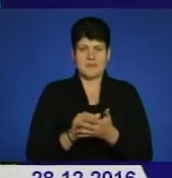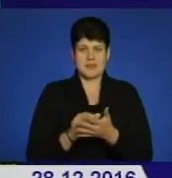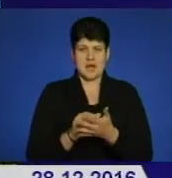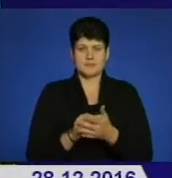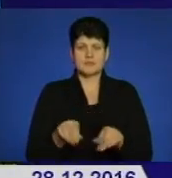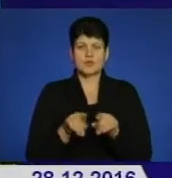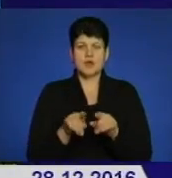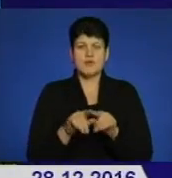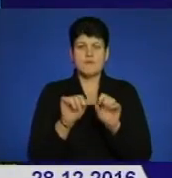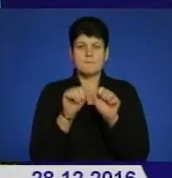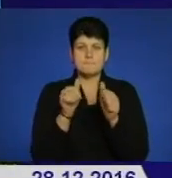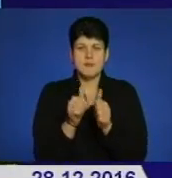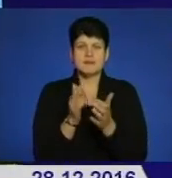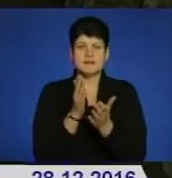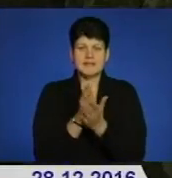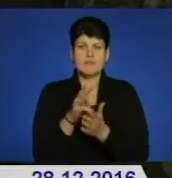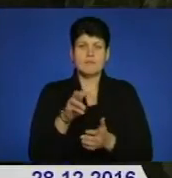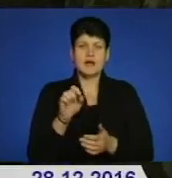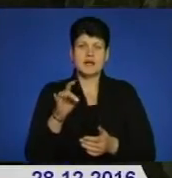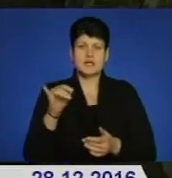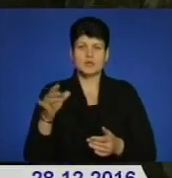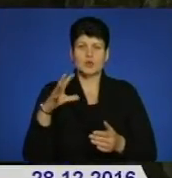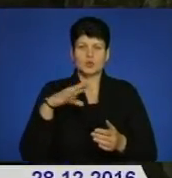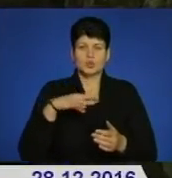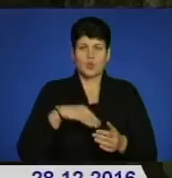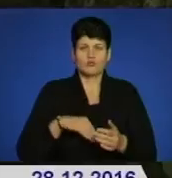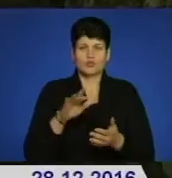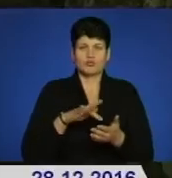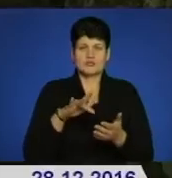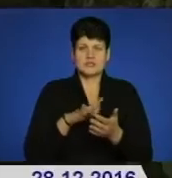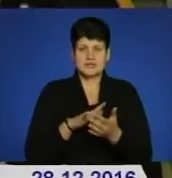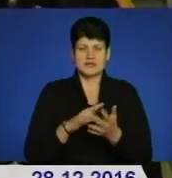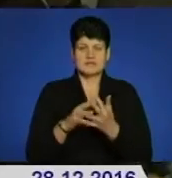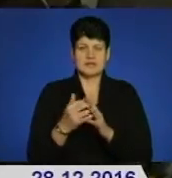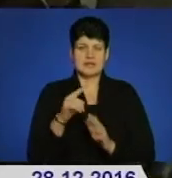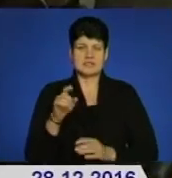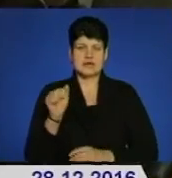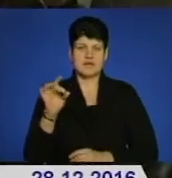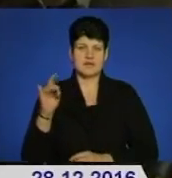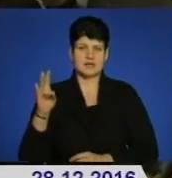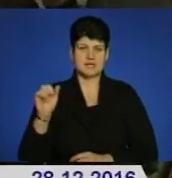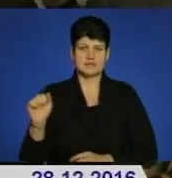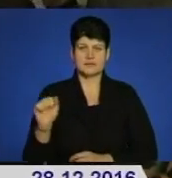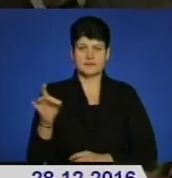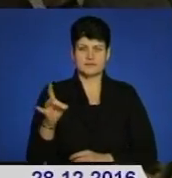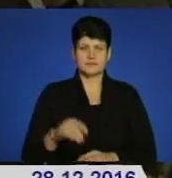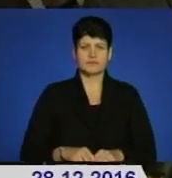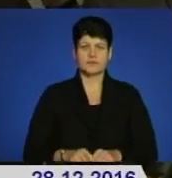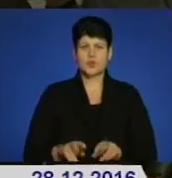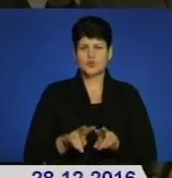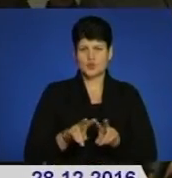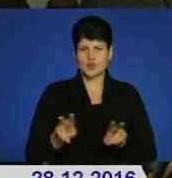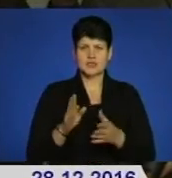Подібний пам'ятний знак є в Маріїнському духовному центрі, що в селі Зарваниця на Теребовлянщині. Схожі в